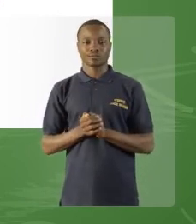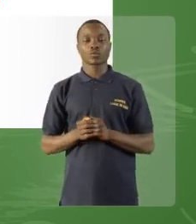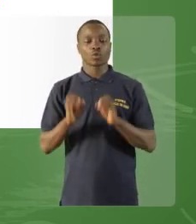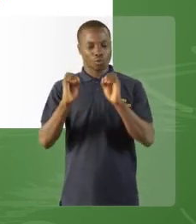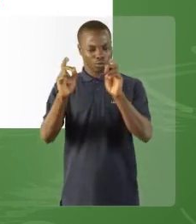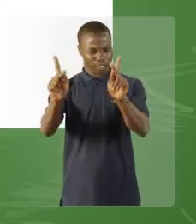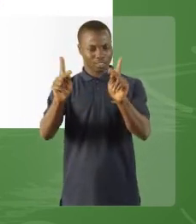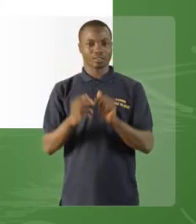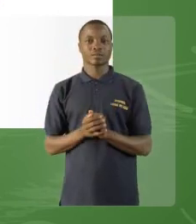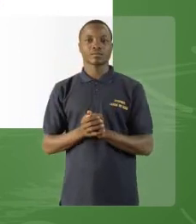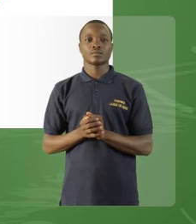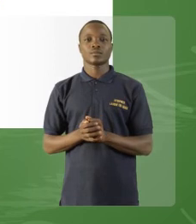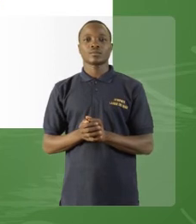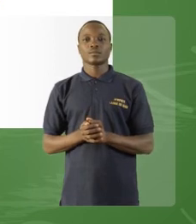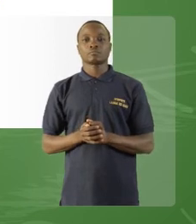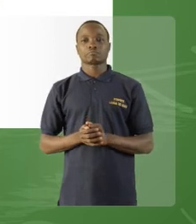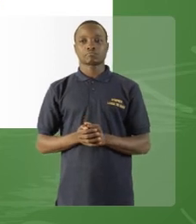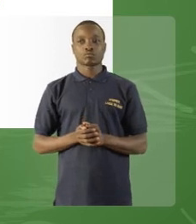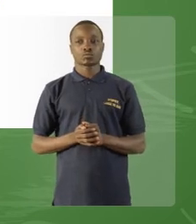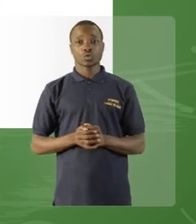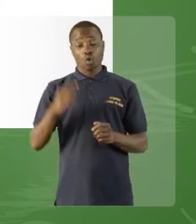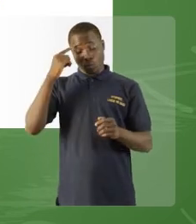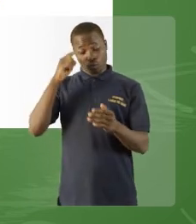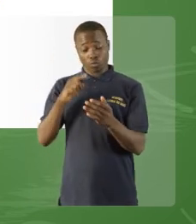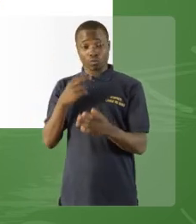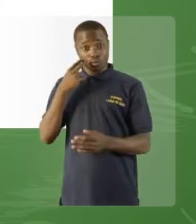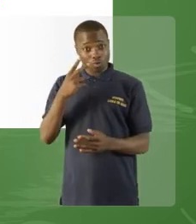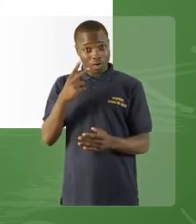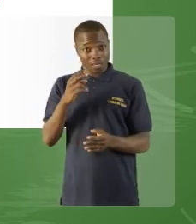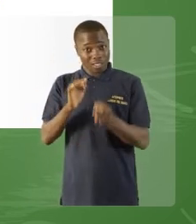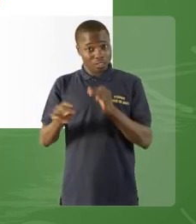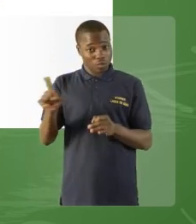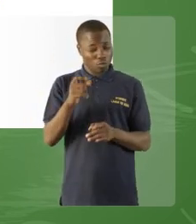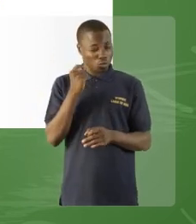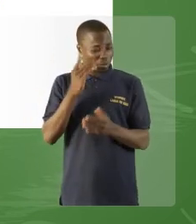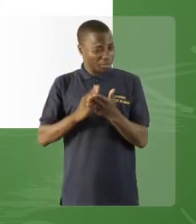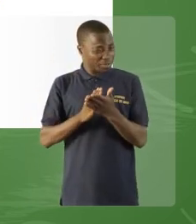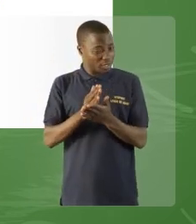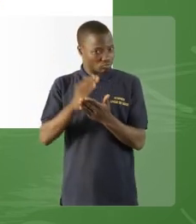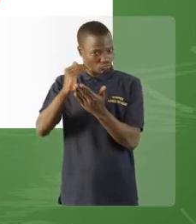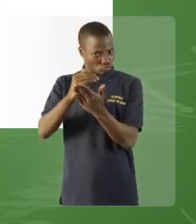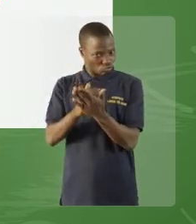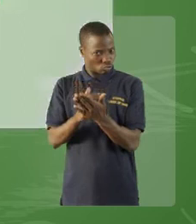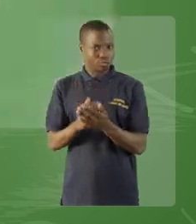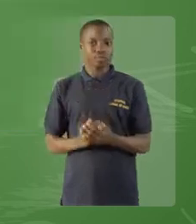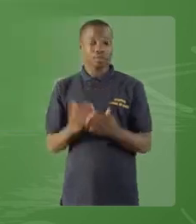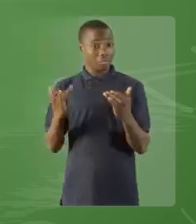être, s'accorde en genre et en nombre. » «